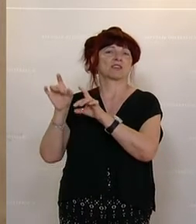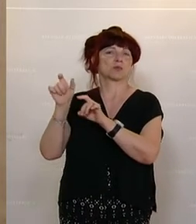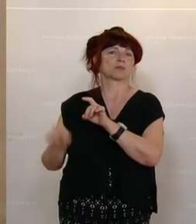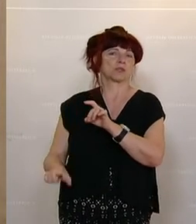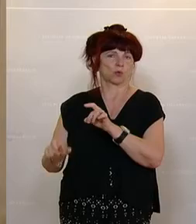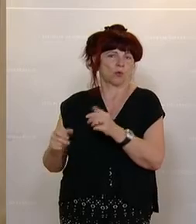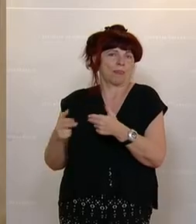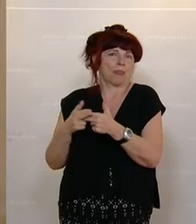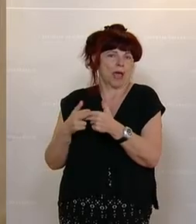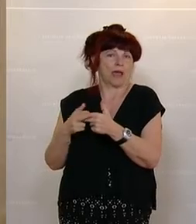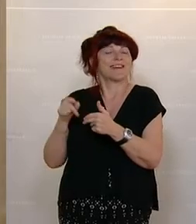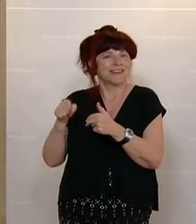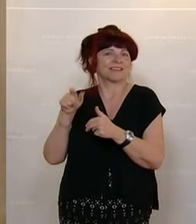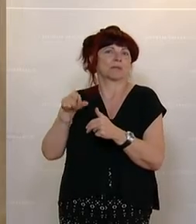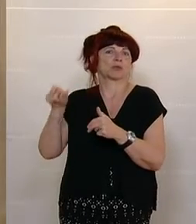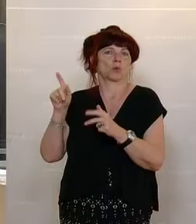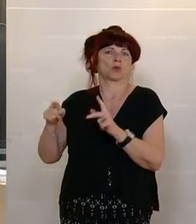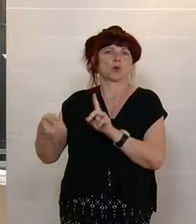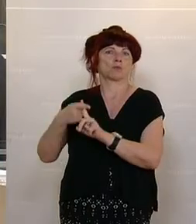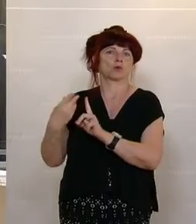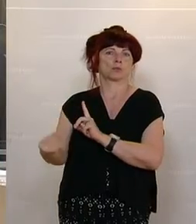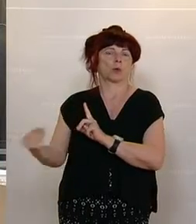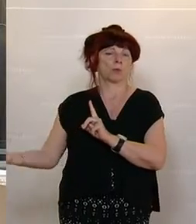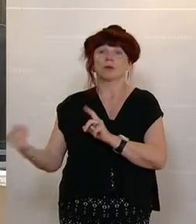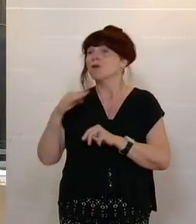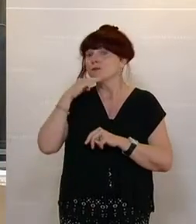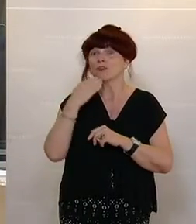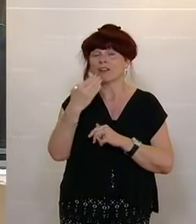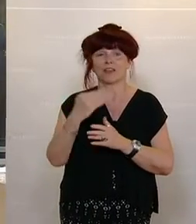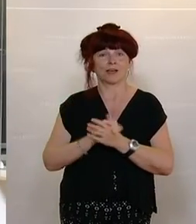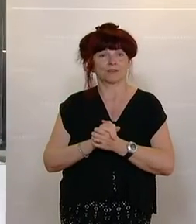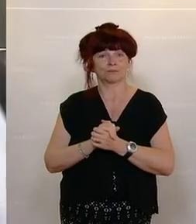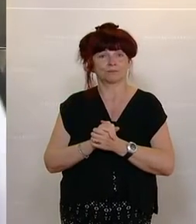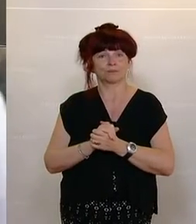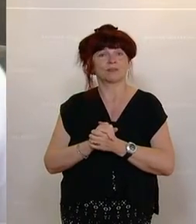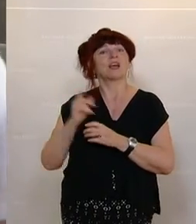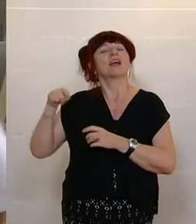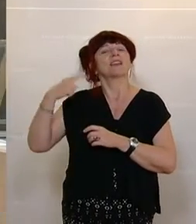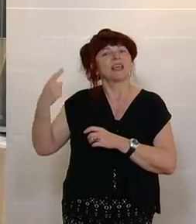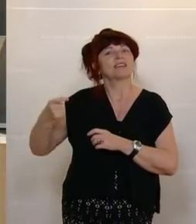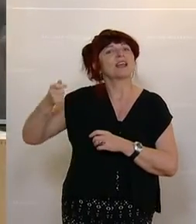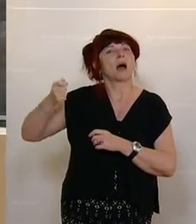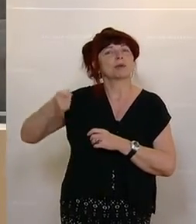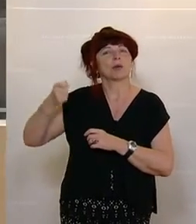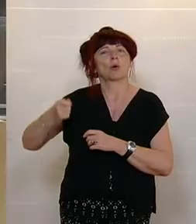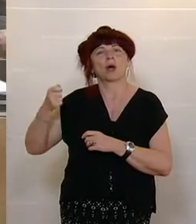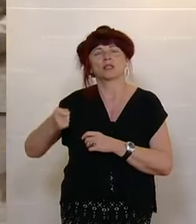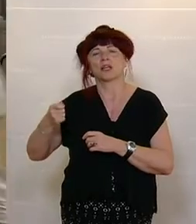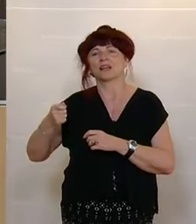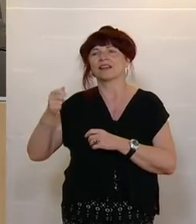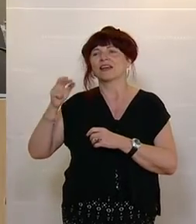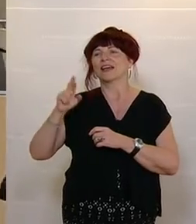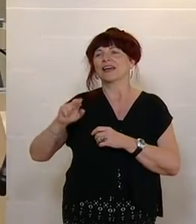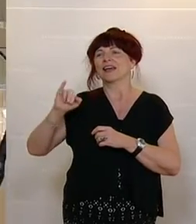Dank. Der direkte Pflege den Kontakt mit den Patientinnen, der sei wichtig gewesen, betont Alexandra Tander von der